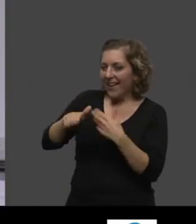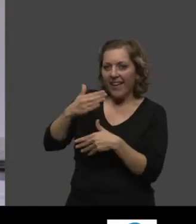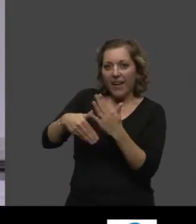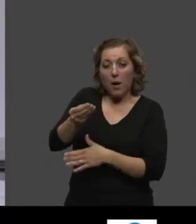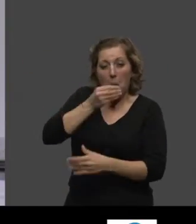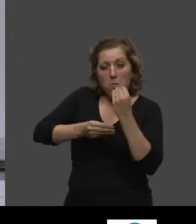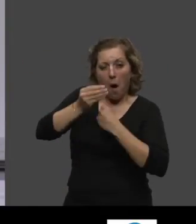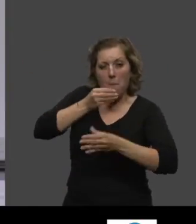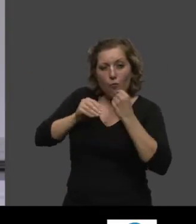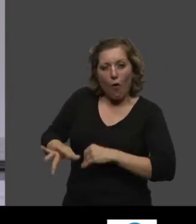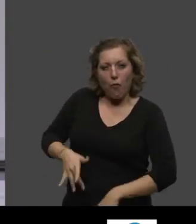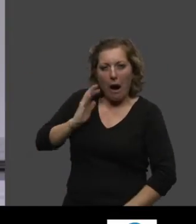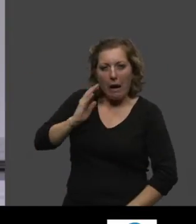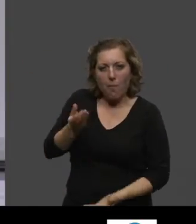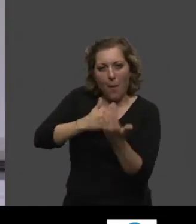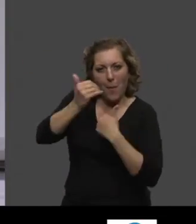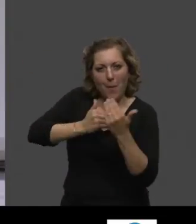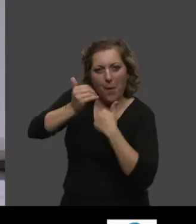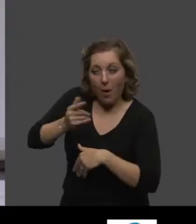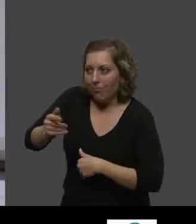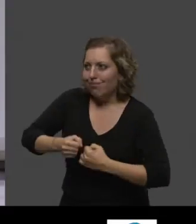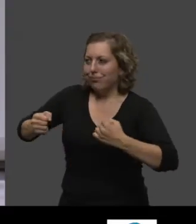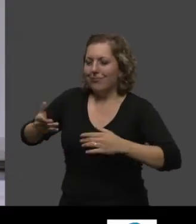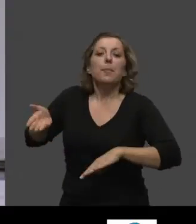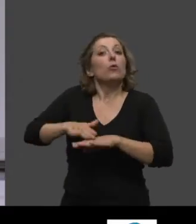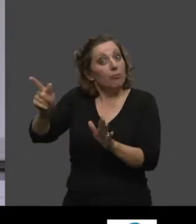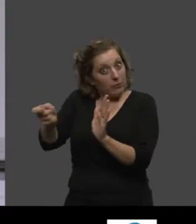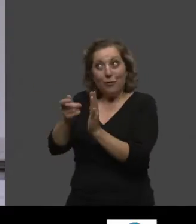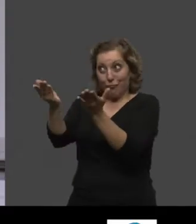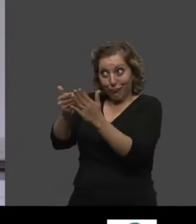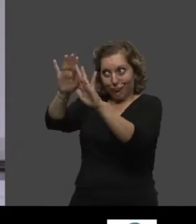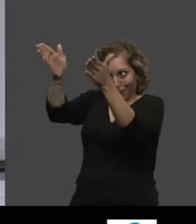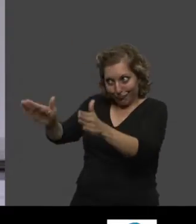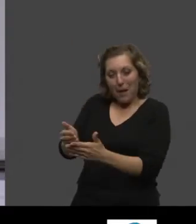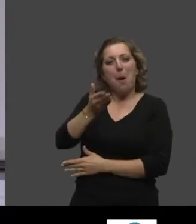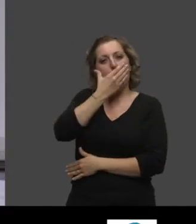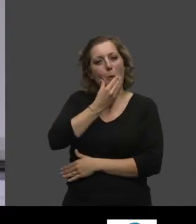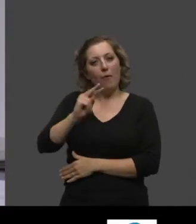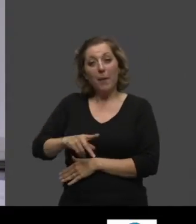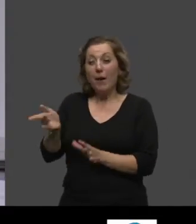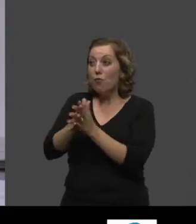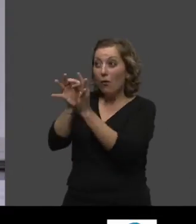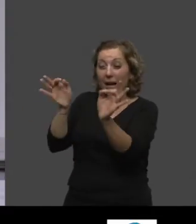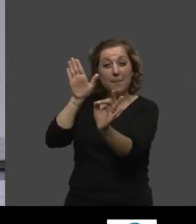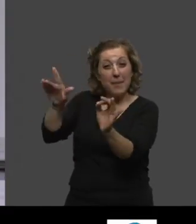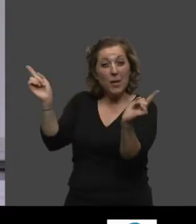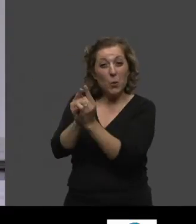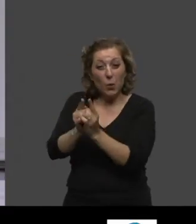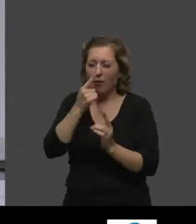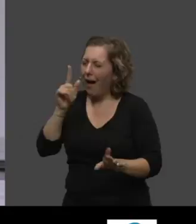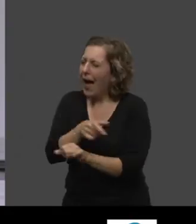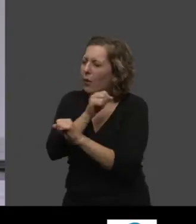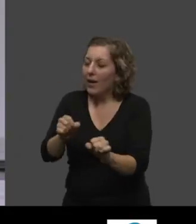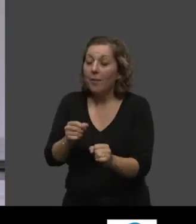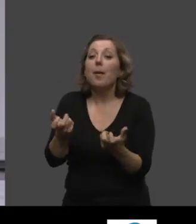pâtés de foie gras. En tout cas, à cette époque-là, il était beau. Et alors, il avait des aphorismes extraordinaires, comme dis-moi ce que